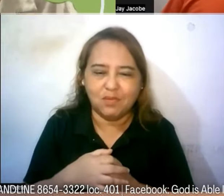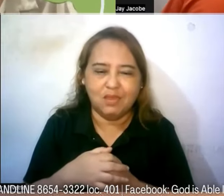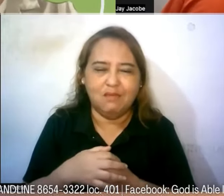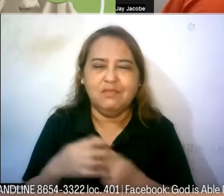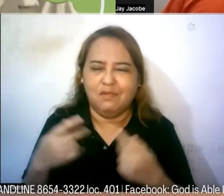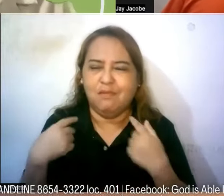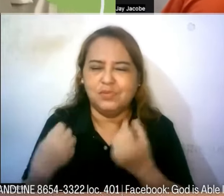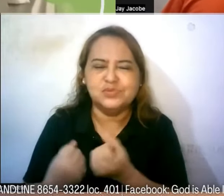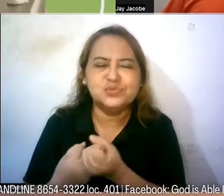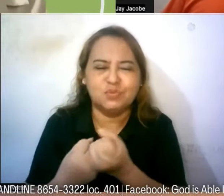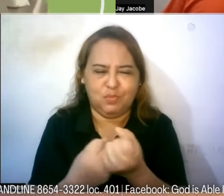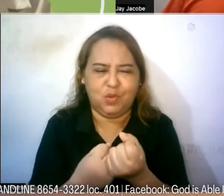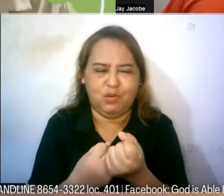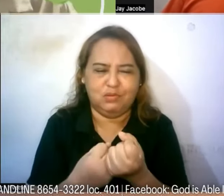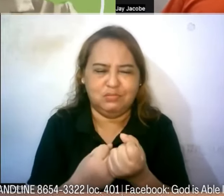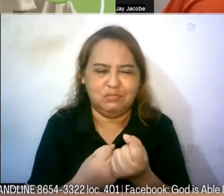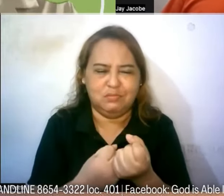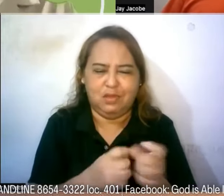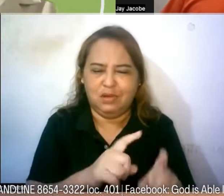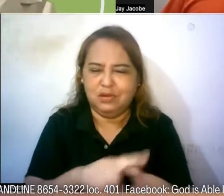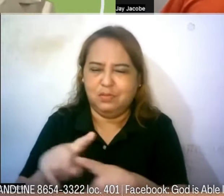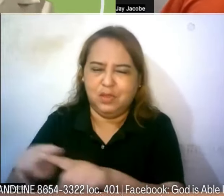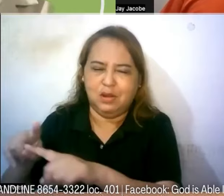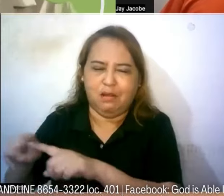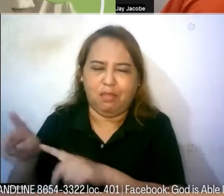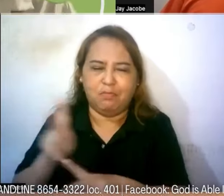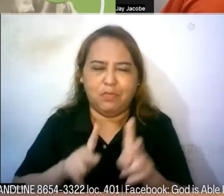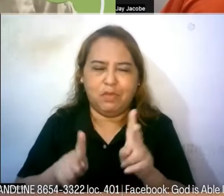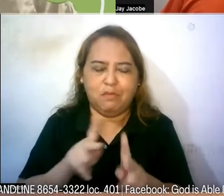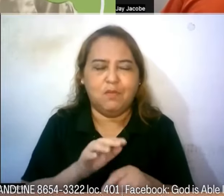so nandun po talagang nakita ko po na